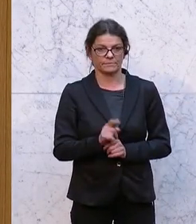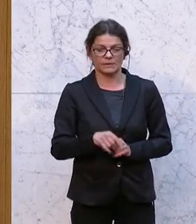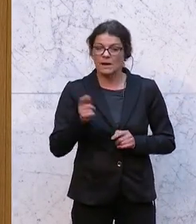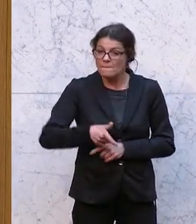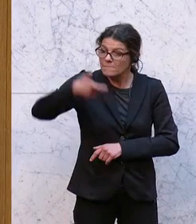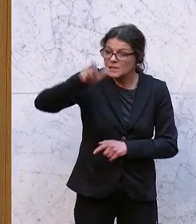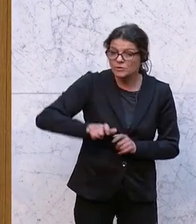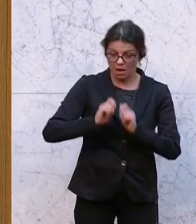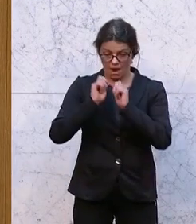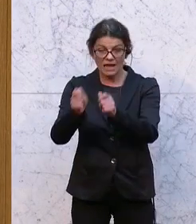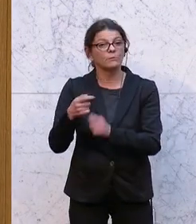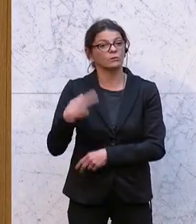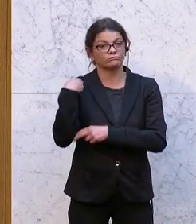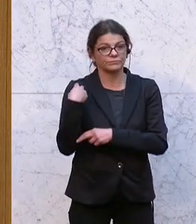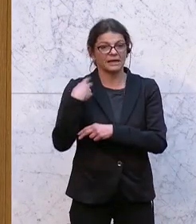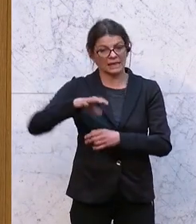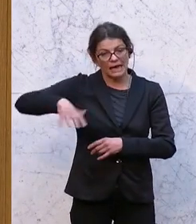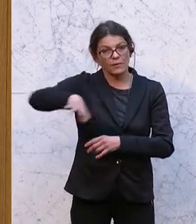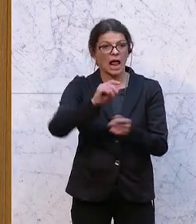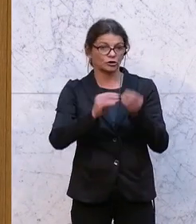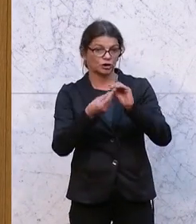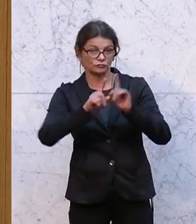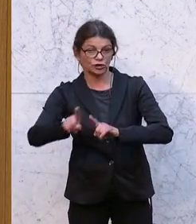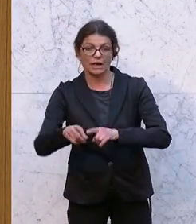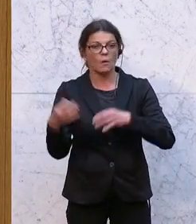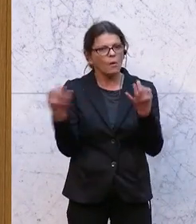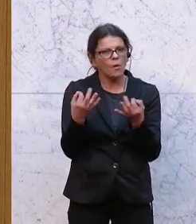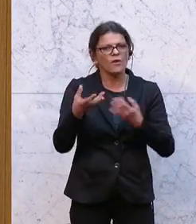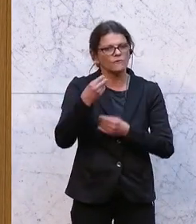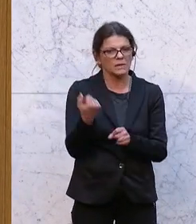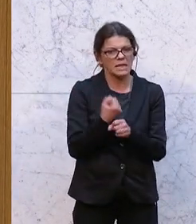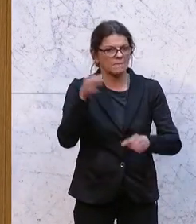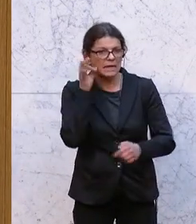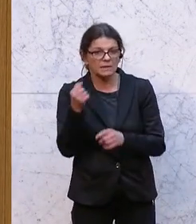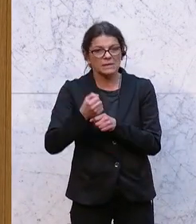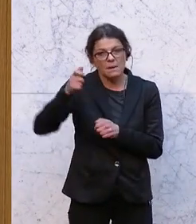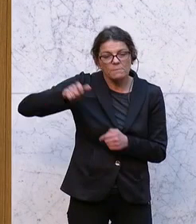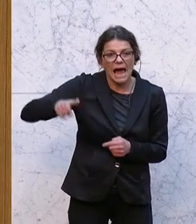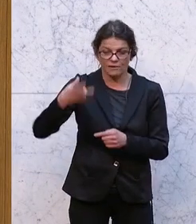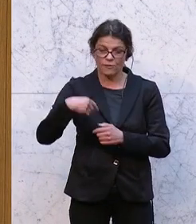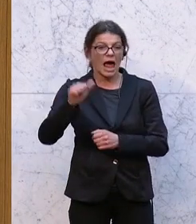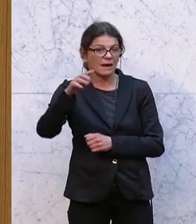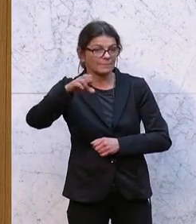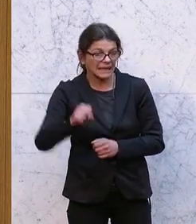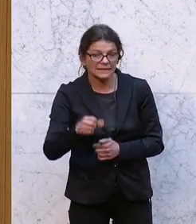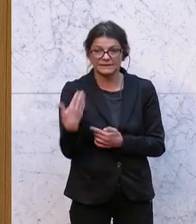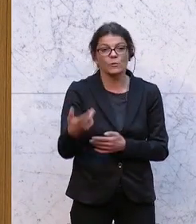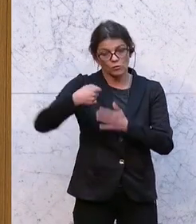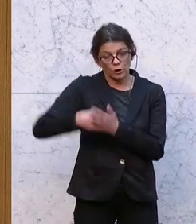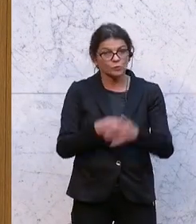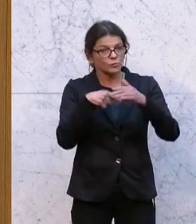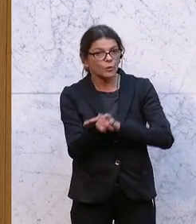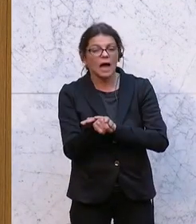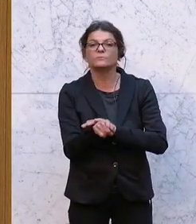Antragstellung bei der zuständigen regionalen Geschäftsstelle oder einem von Mitarbeiterinnen und Mitarbeitern des Arbeitsmarktsurveys unterstützter